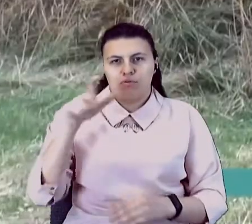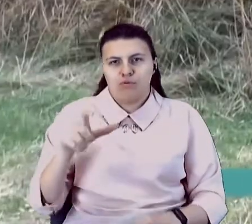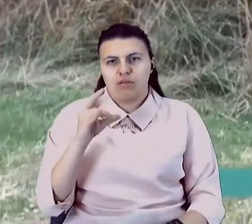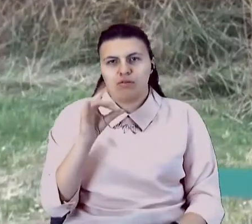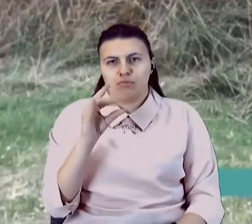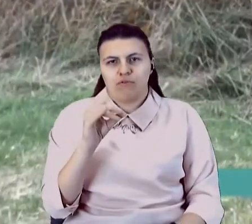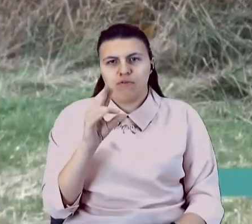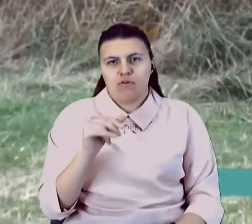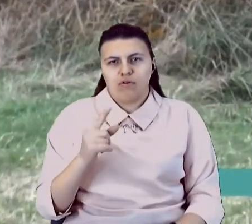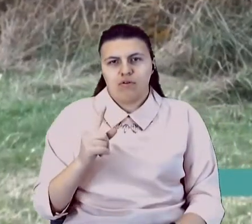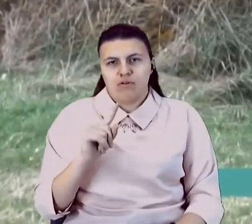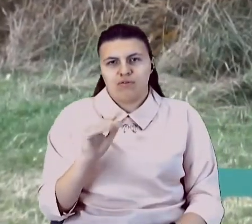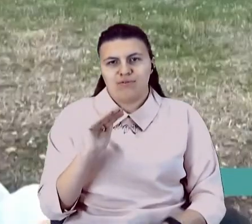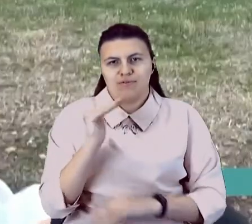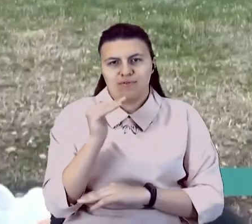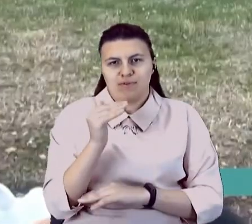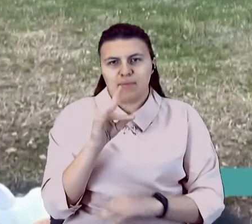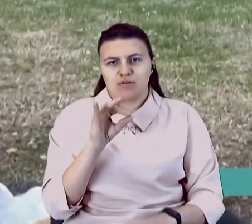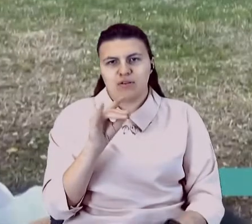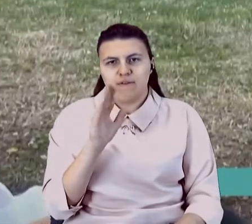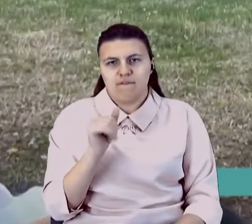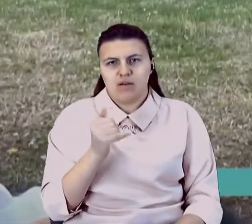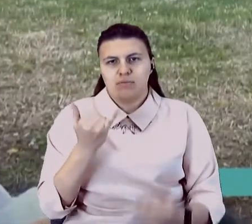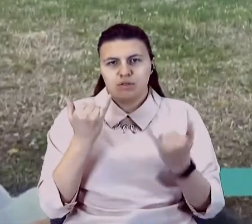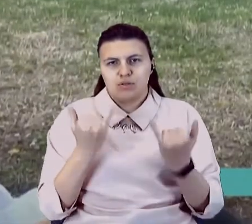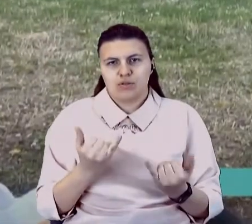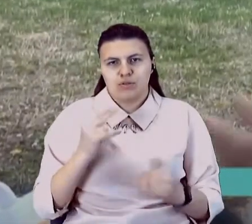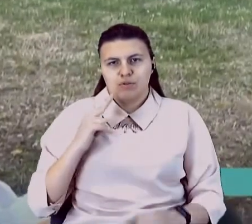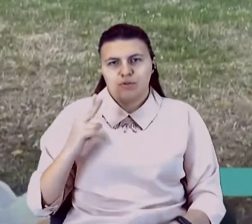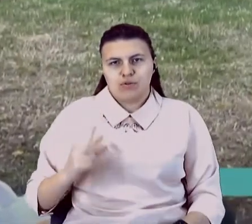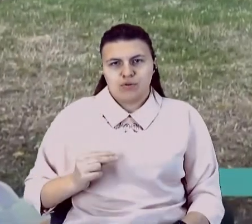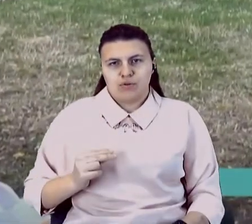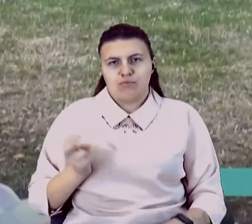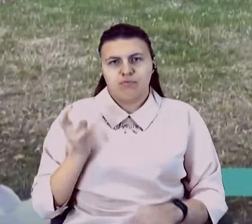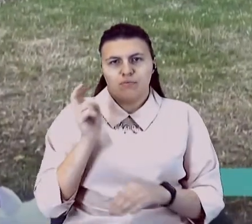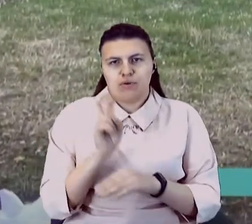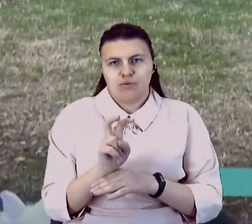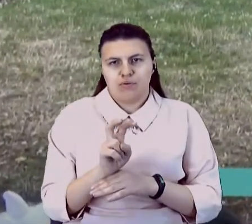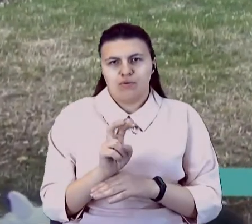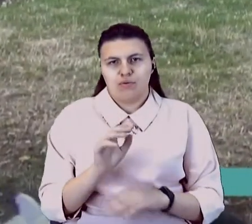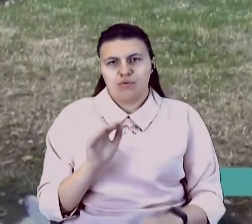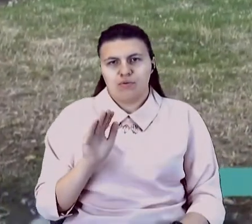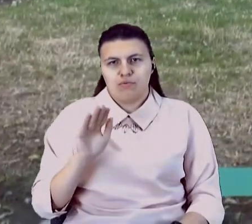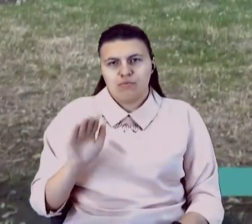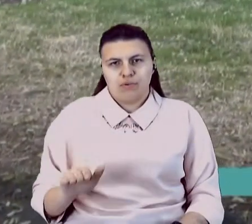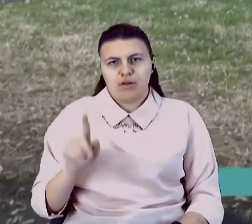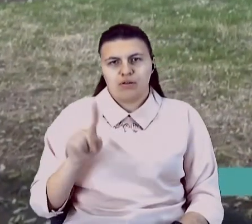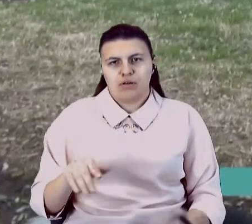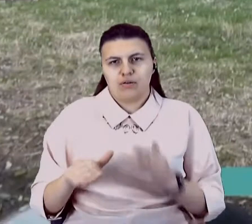однорічною помічницею Мирославою. Ми сьогодні з Доньною приходили. Молодша нам теж трошки допомагала.